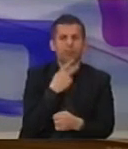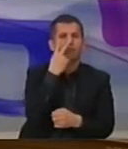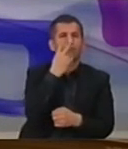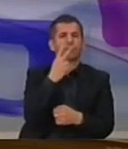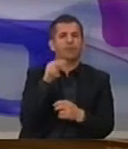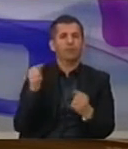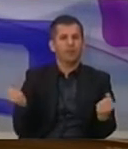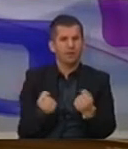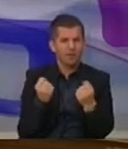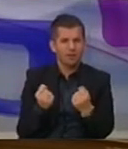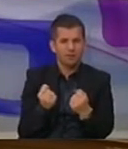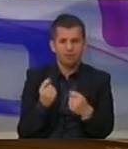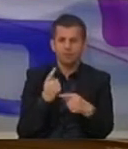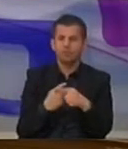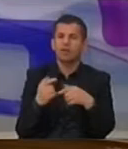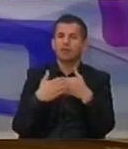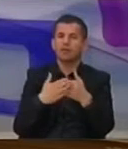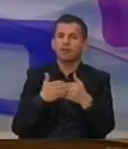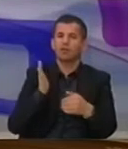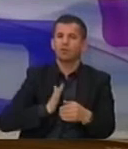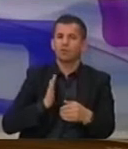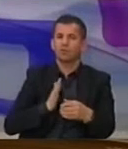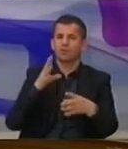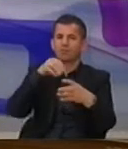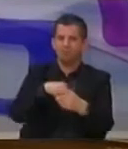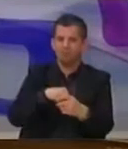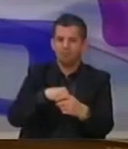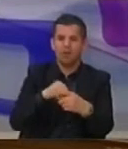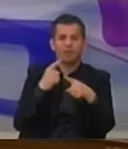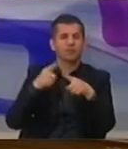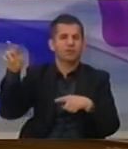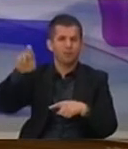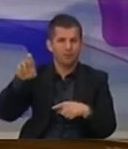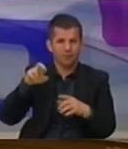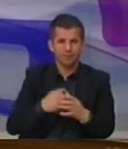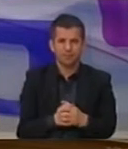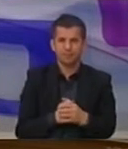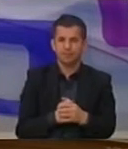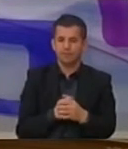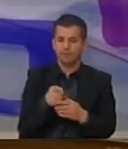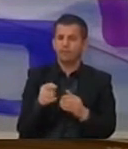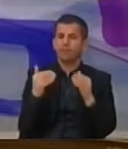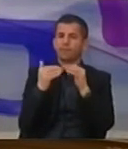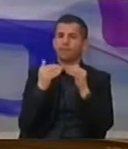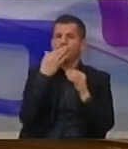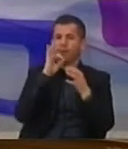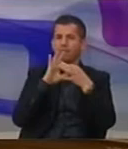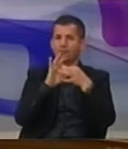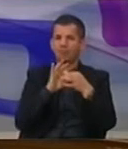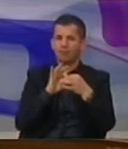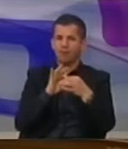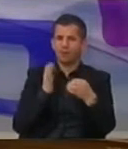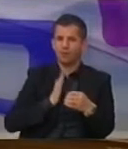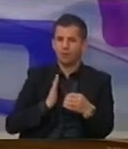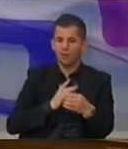nga gjemë dhe nga prizmi për afrimit kulturës sonë ma të evropjane. Kultivimi i raporteve të veçanta kulturore dhe